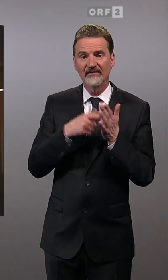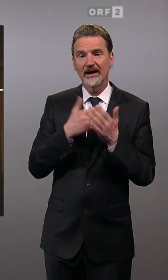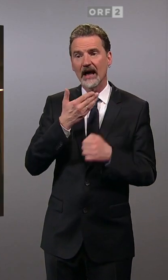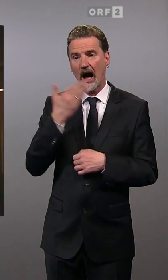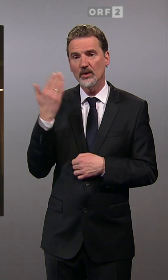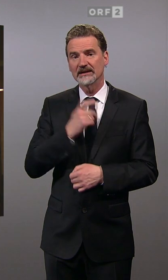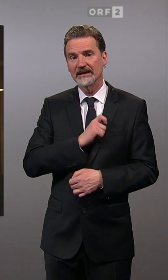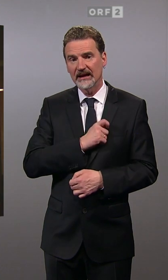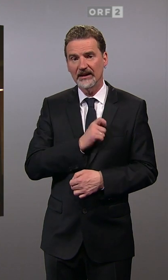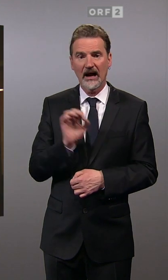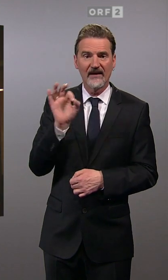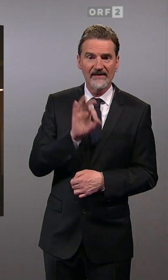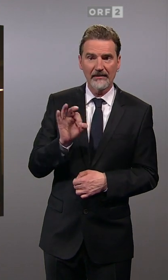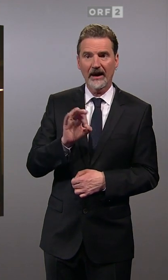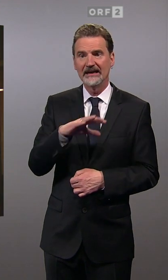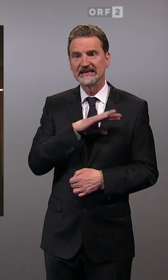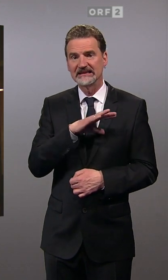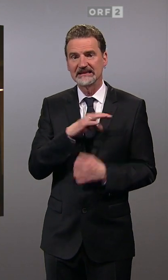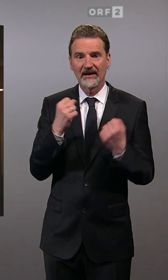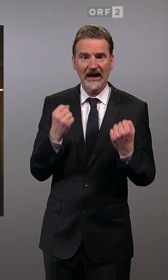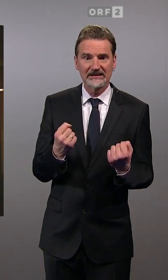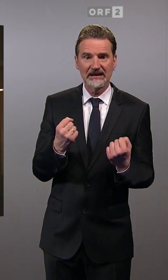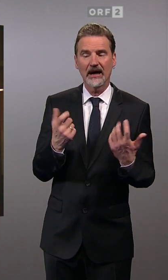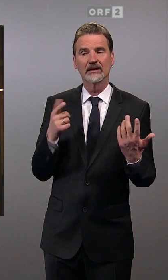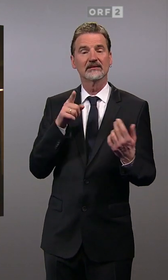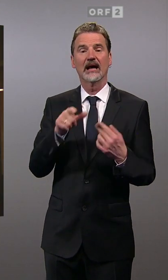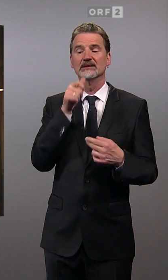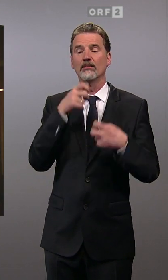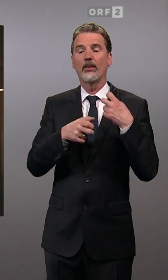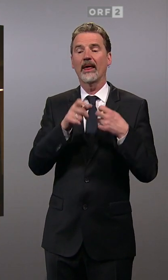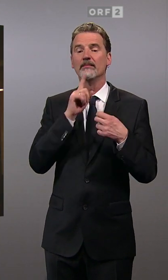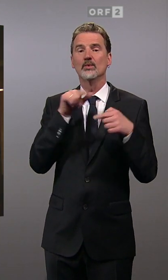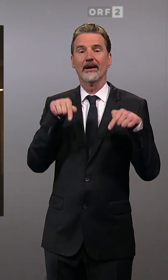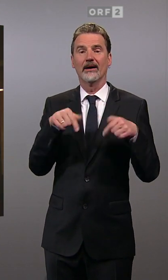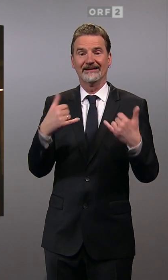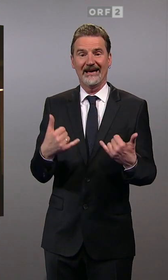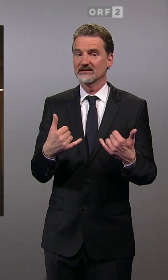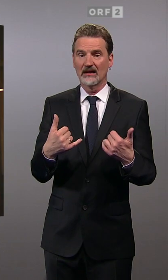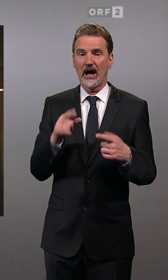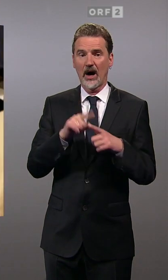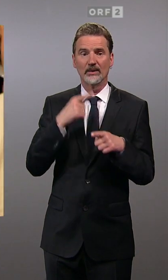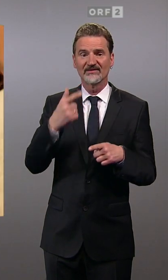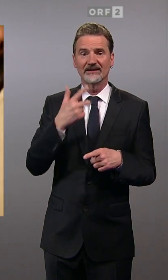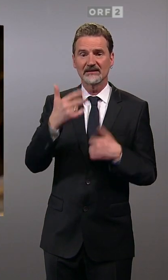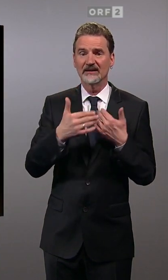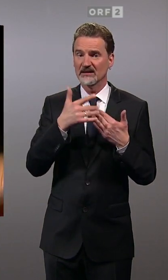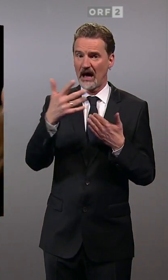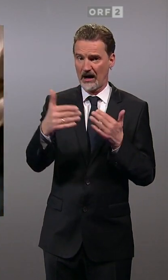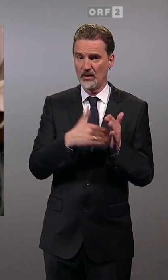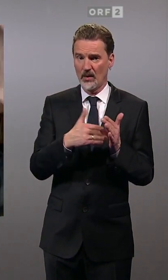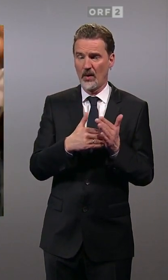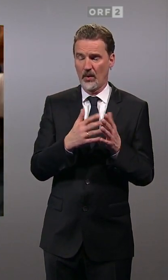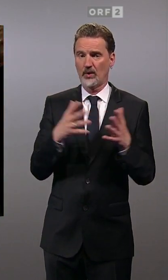von anderen Sicherheitsrisiken, dann sind das nicht Probleme, die nur jetzt akut sind, sondern Probleme, die auch in 20, 30 Jahren akut sind. Landbauers